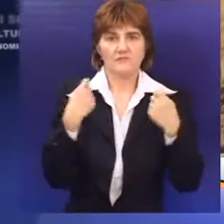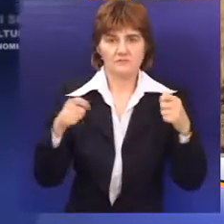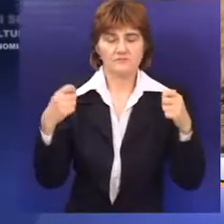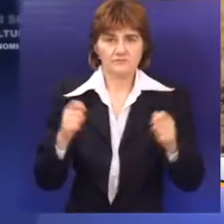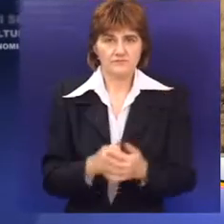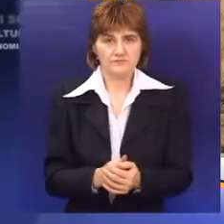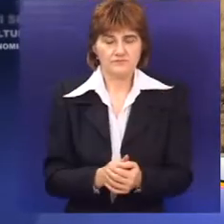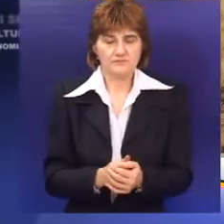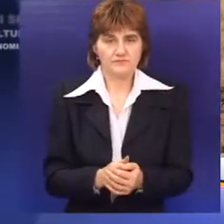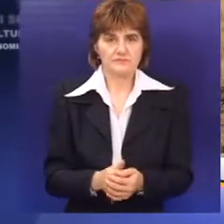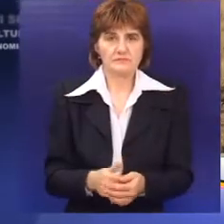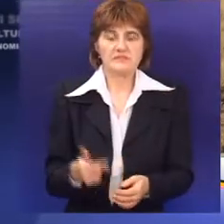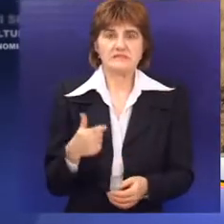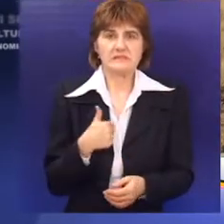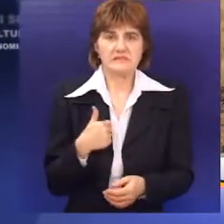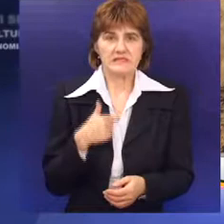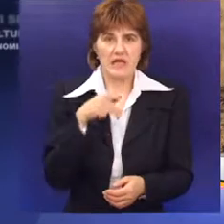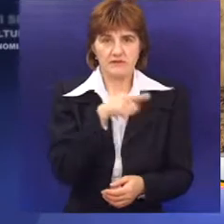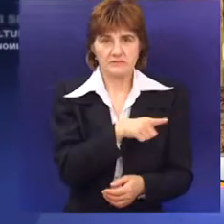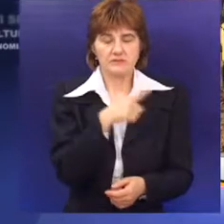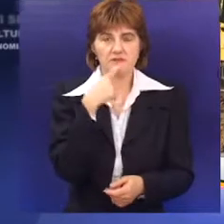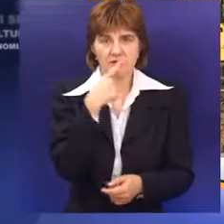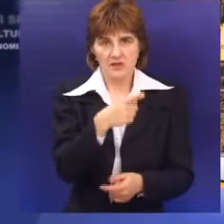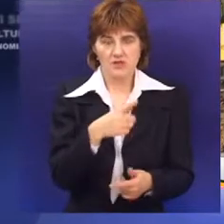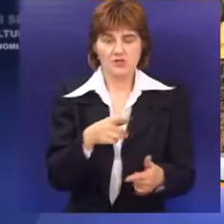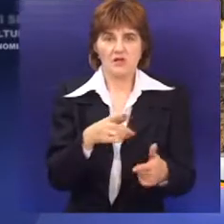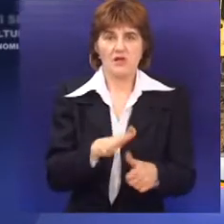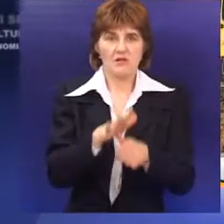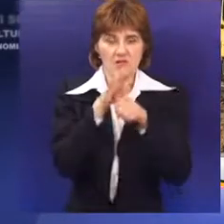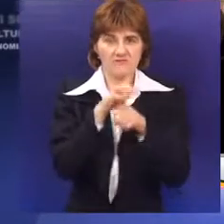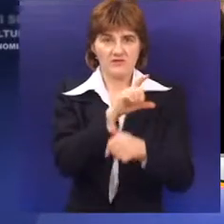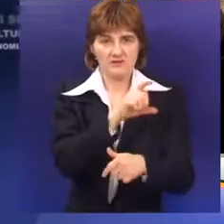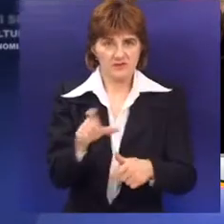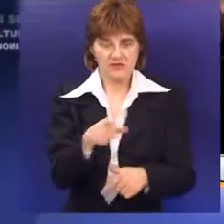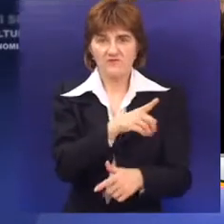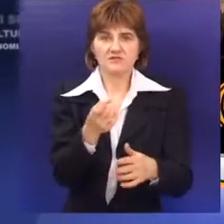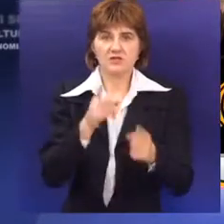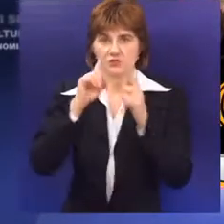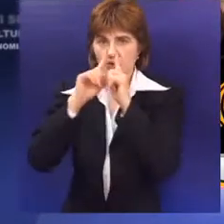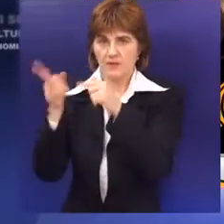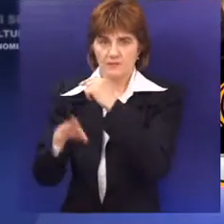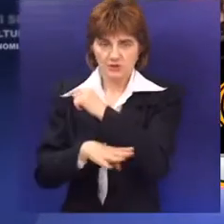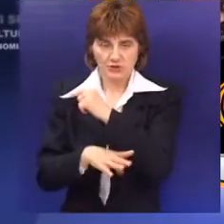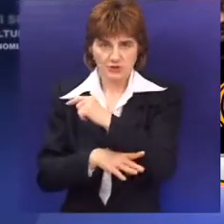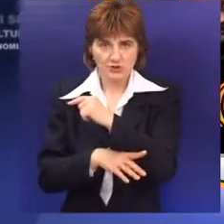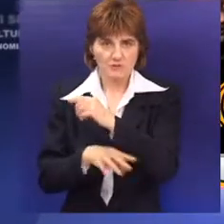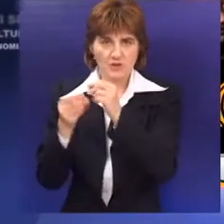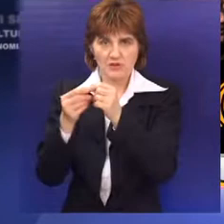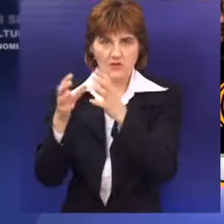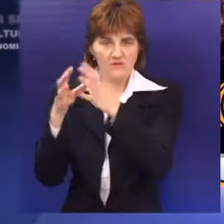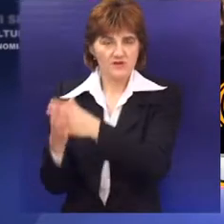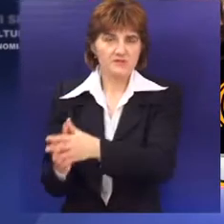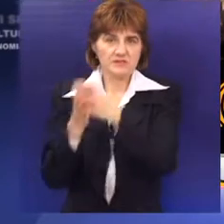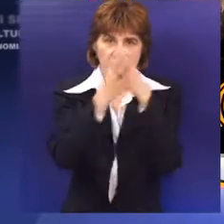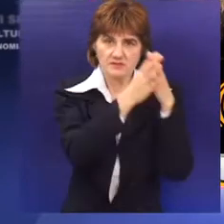Prozavci. Ja sam taj koji je insistirao od grada ili da odustane od takvog projekta, jer država u ovom trenutku nema novca,